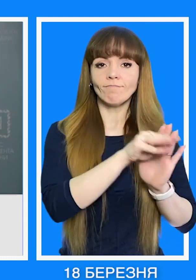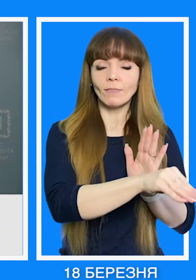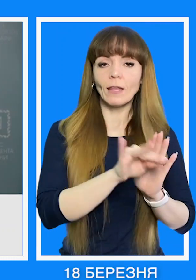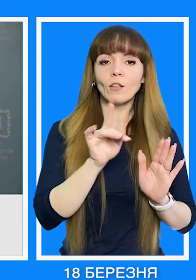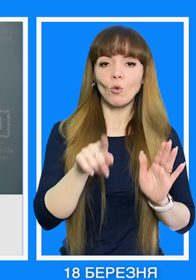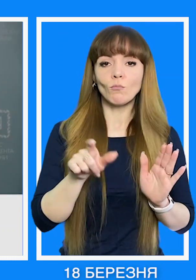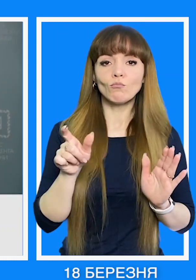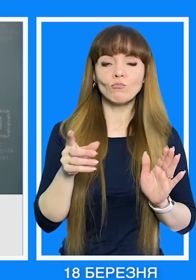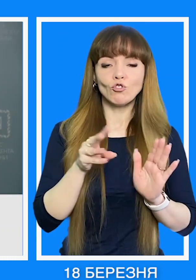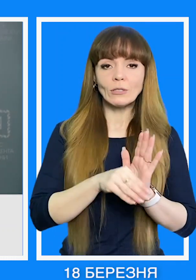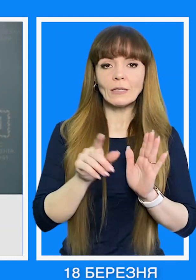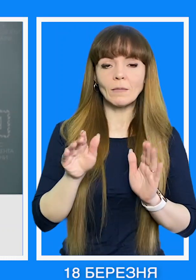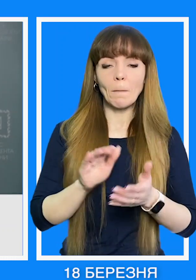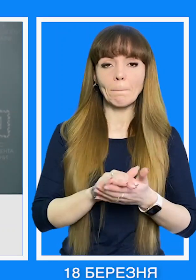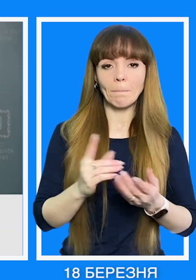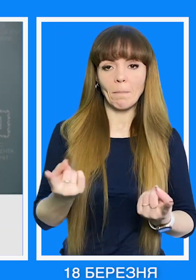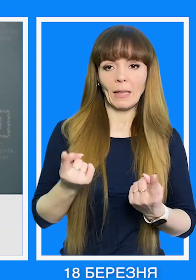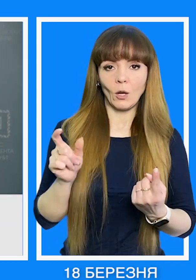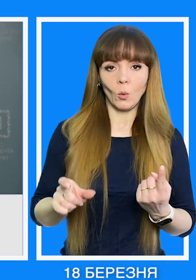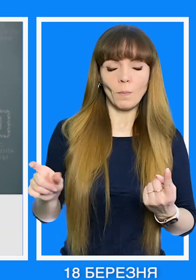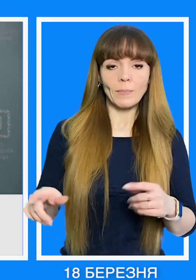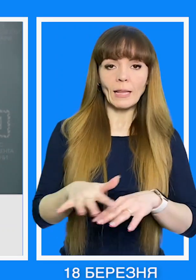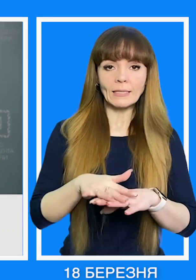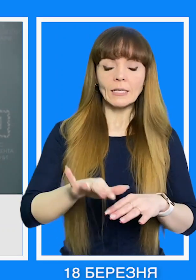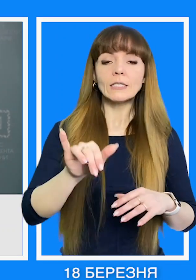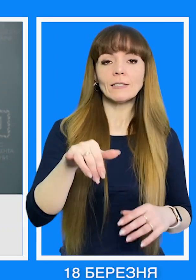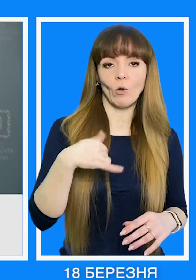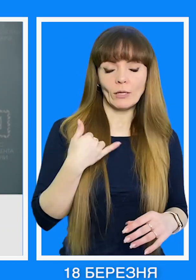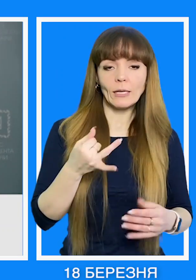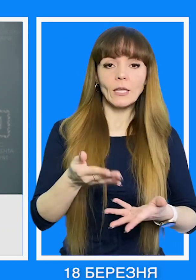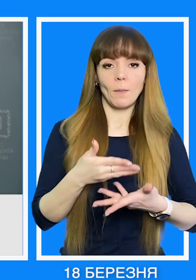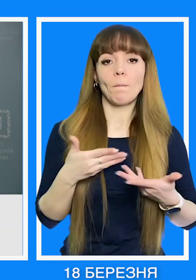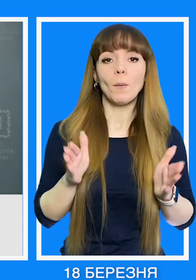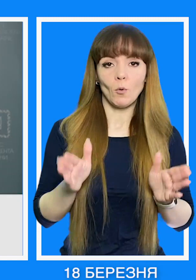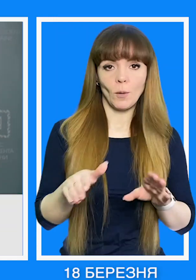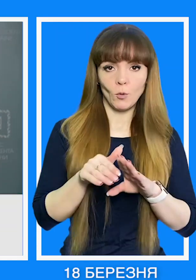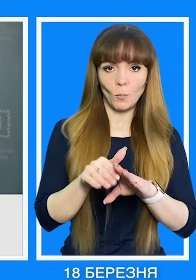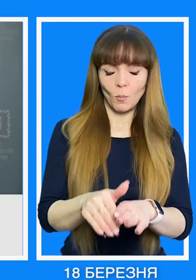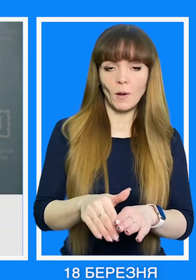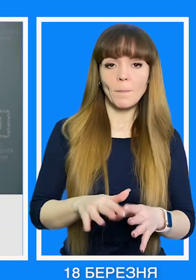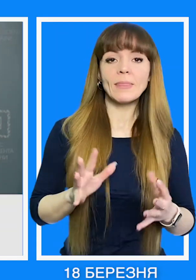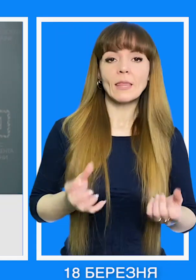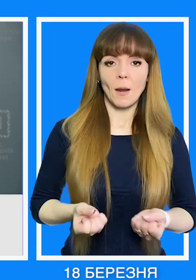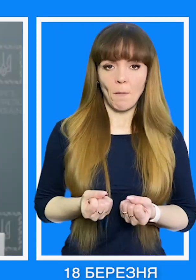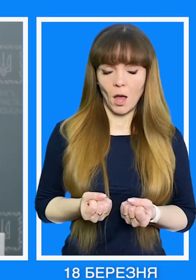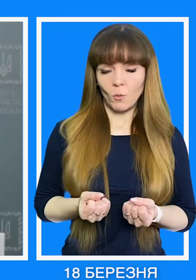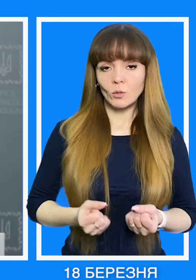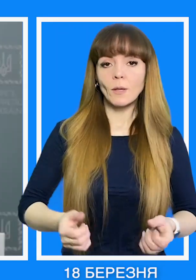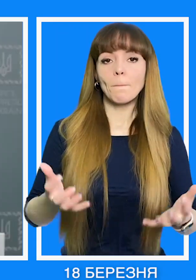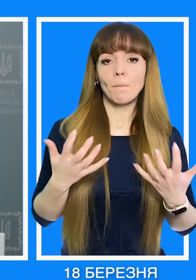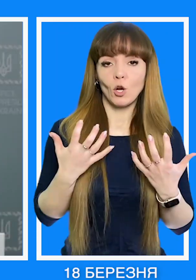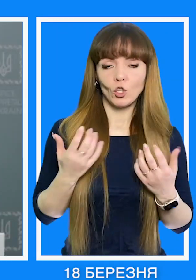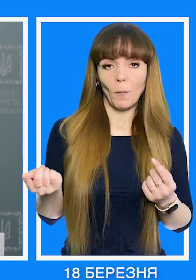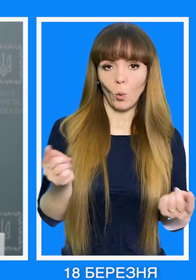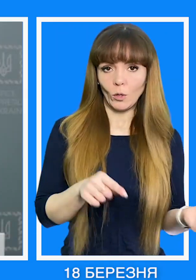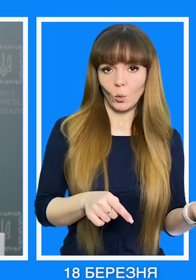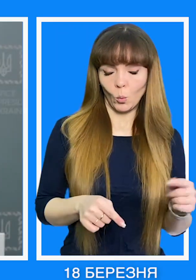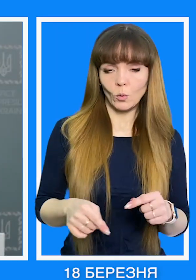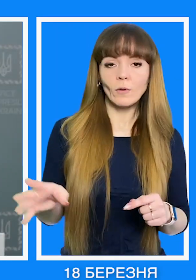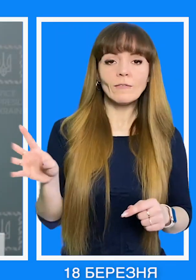Федерації, у тому числі і мирного населення, дзвоніть і ми будемо допомагати. Тримаємося,